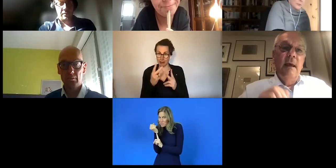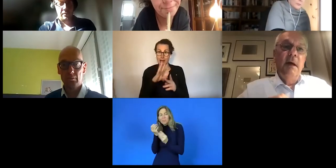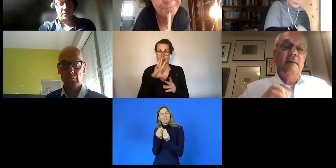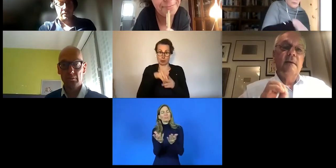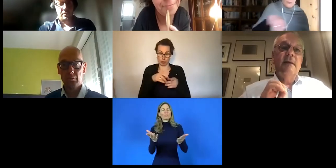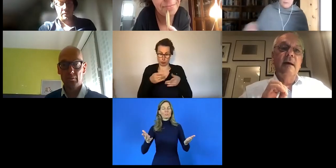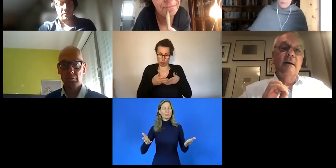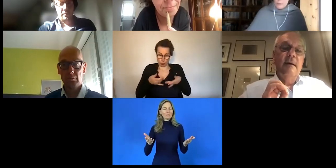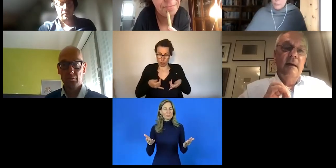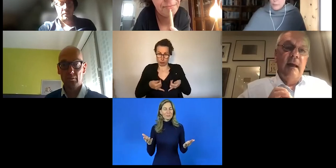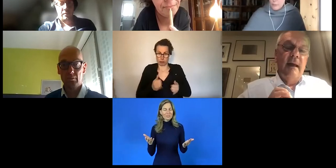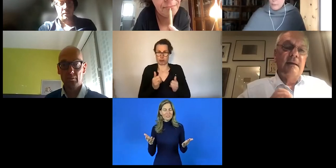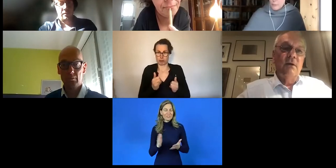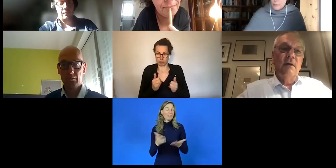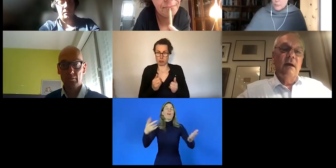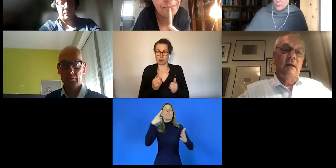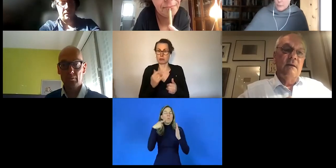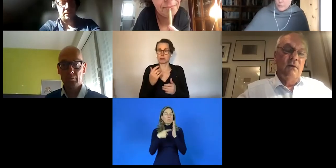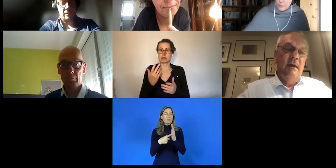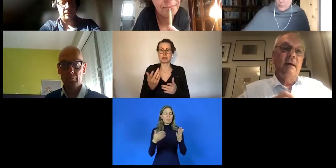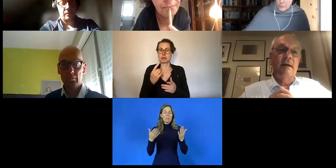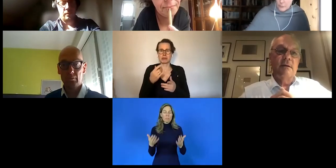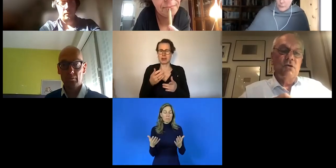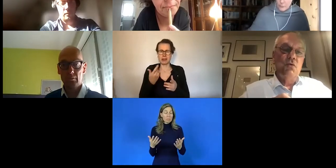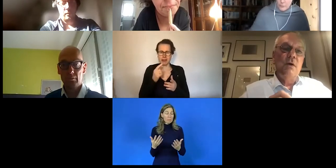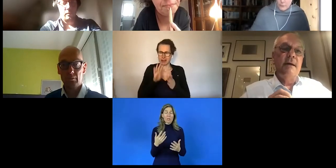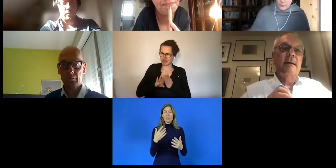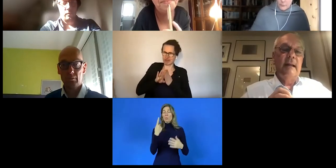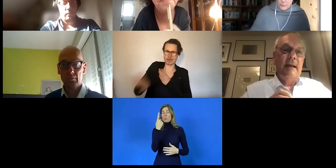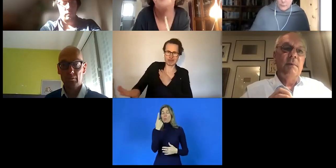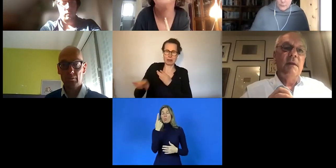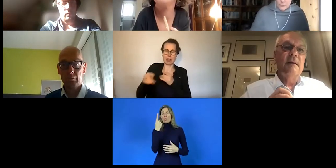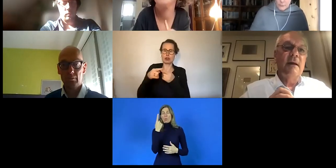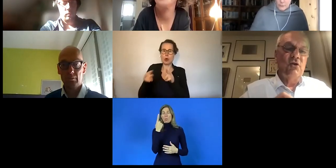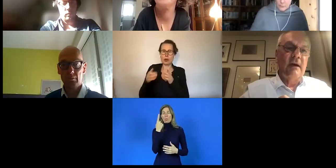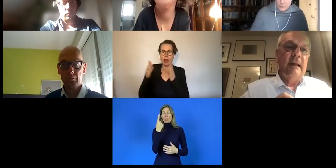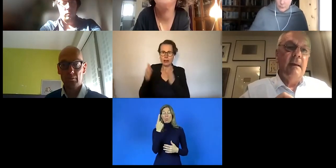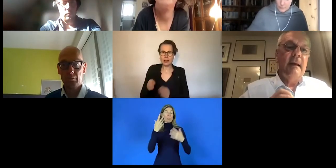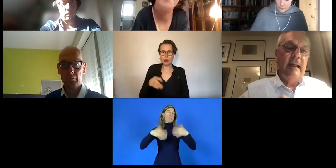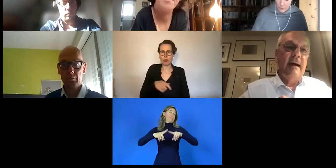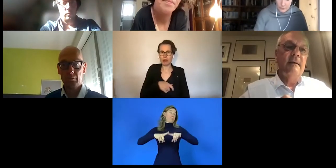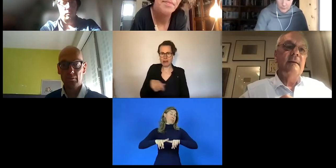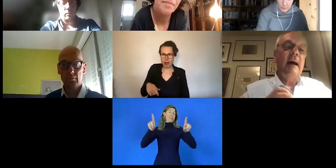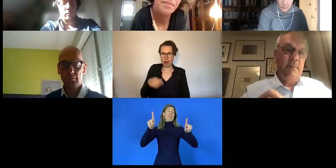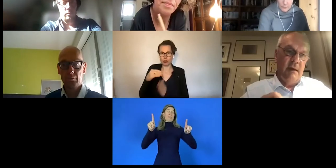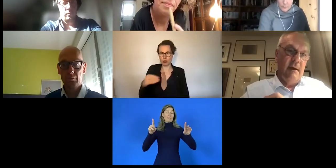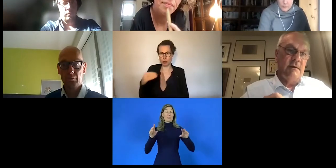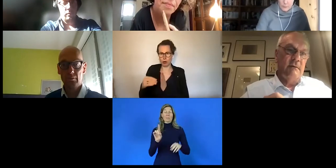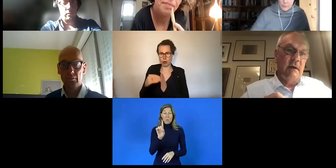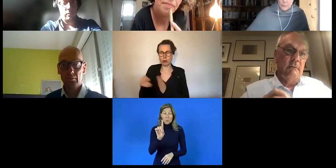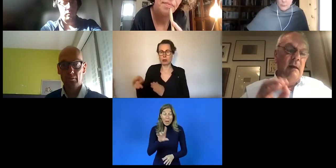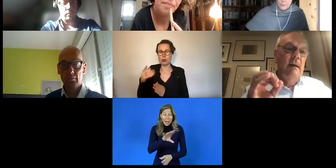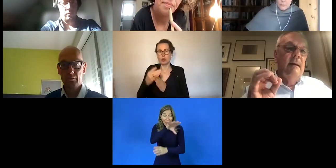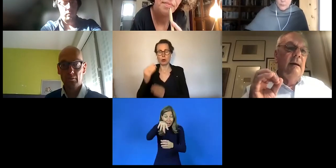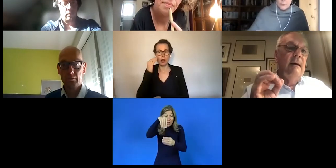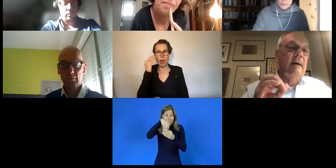Jemand, der in einer Sondereinrichtung, Kindergartenschule gelebt hat, hat schon gelernt, abhängig zu